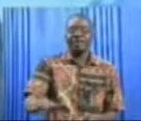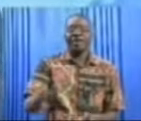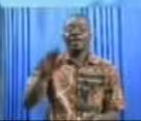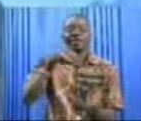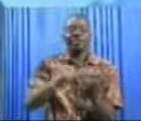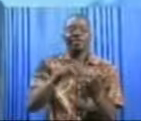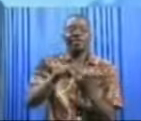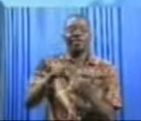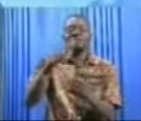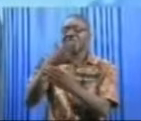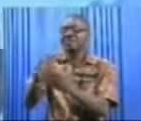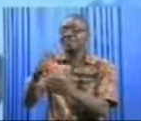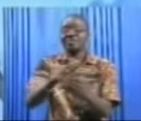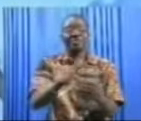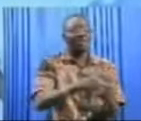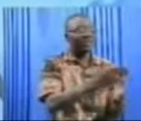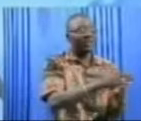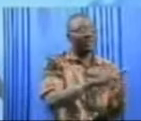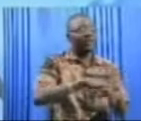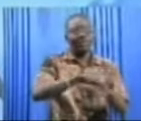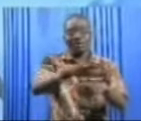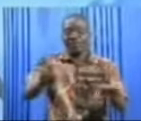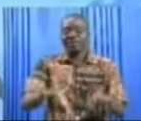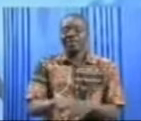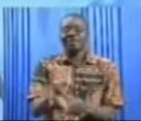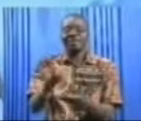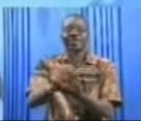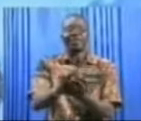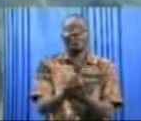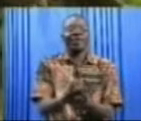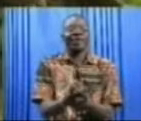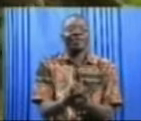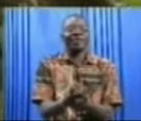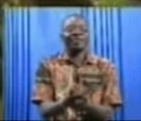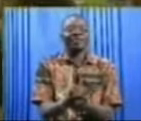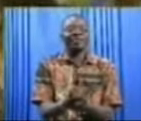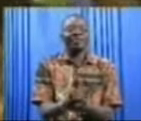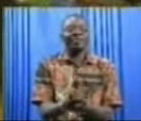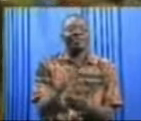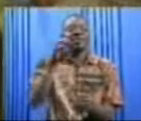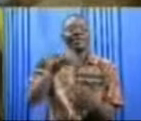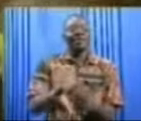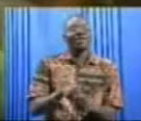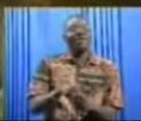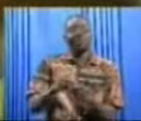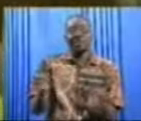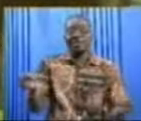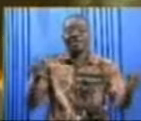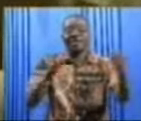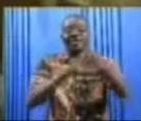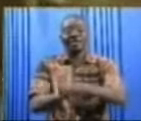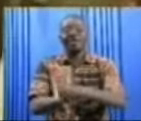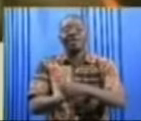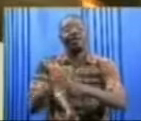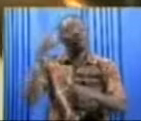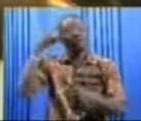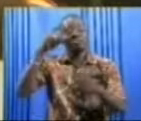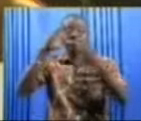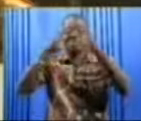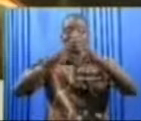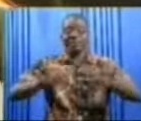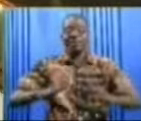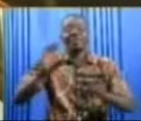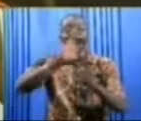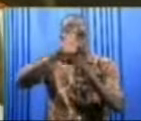ont été distribués sur place. Christine Koulibaly. C'est dans cette somptueuse salle de spectacle de la maison de la